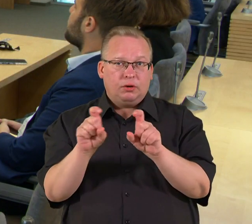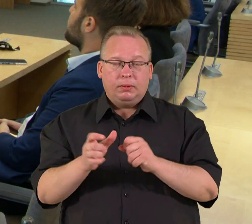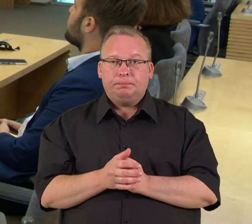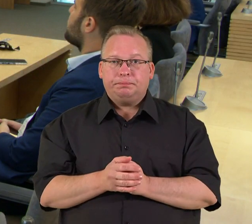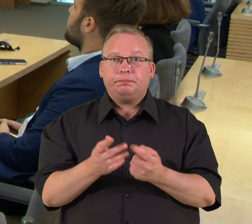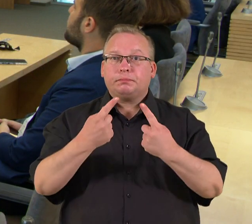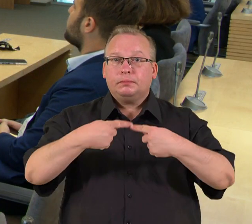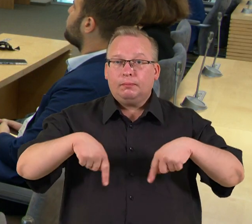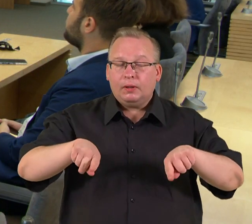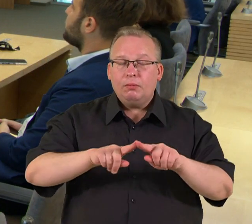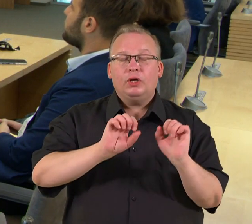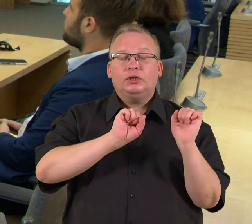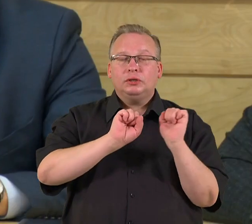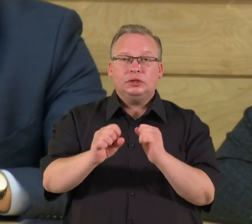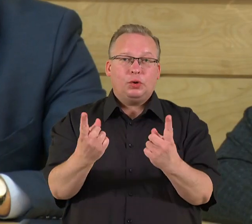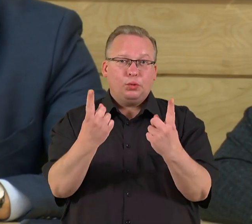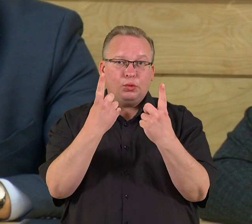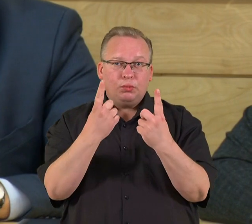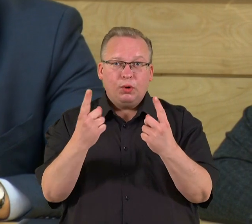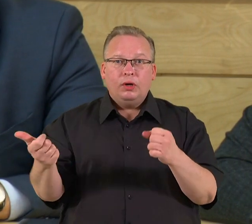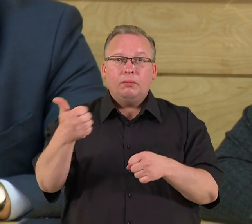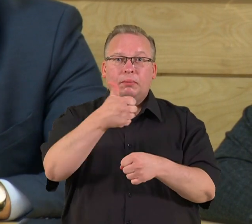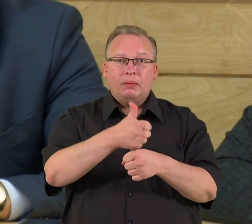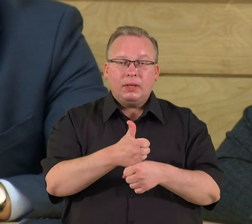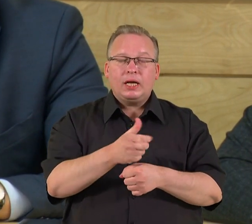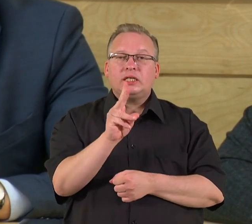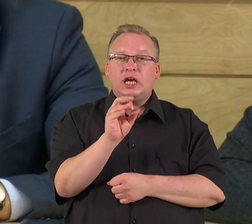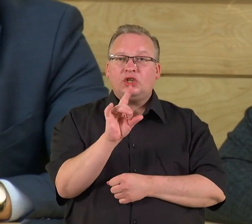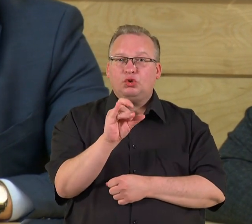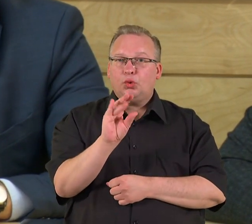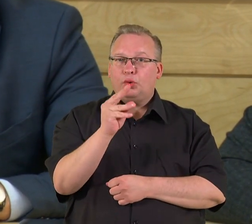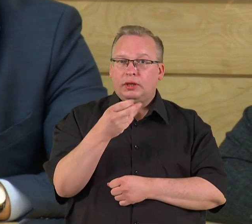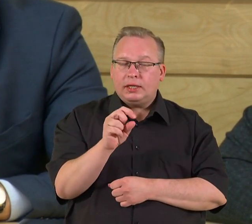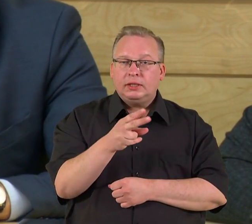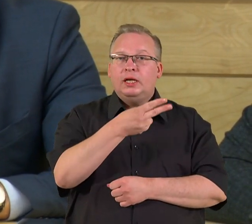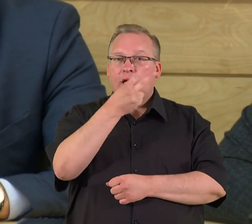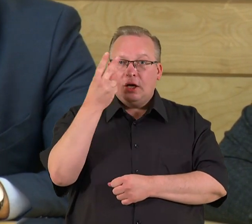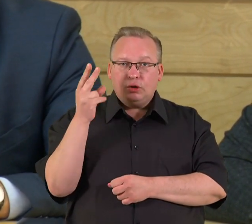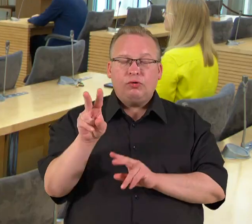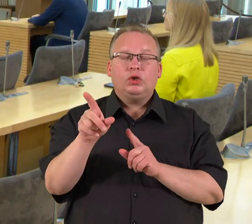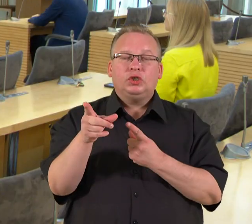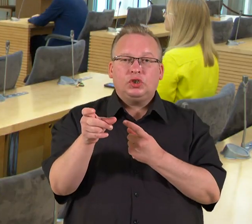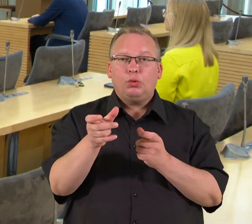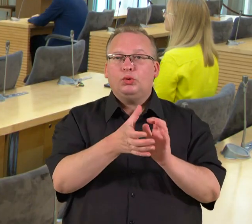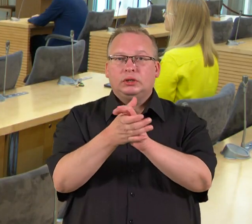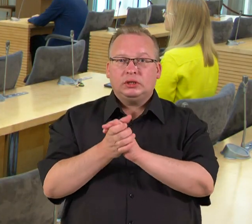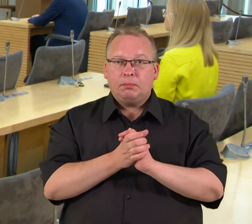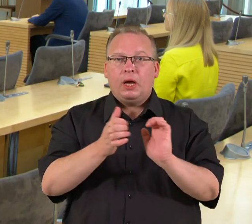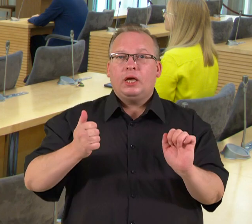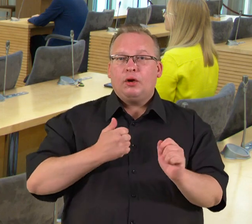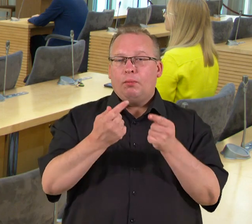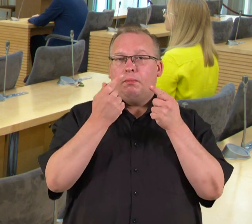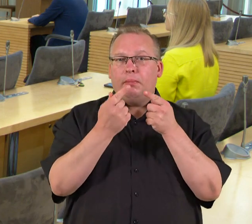Nacionalinio saugumo ir gynybos komiteto pirmininkas Laurynas Kaščiūnas pastebi, kad Lietuvos šaulių sąjunga turi išlikti stipri ginkluoto